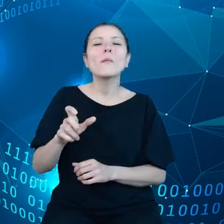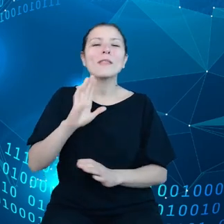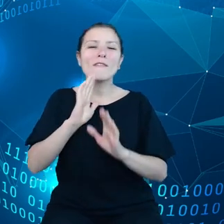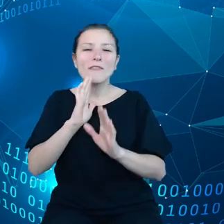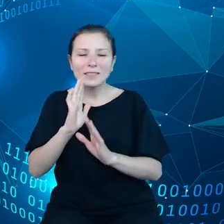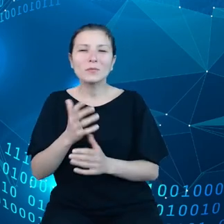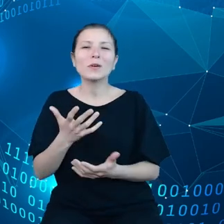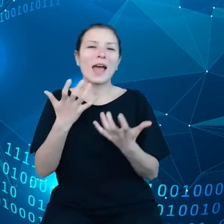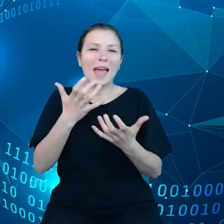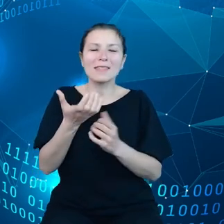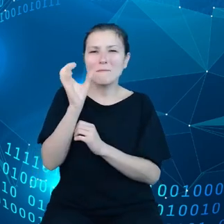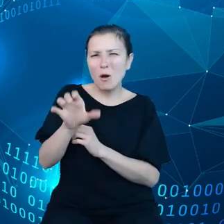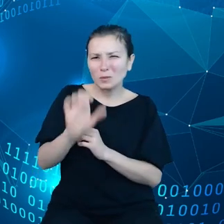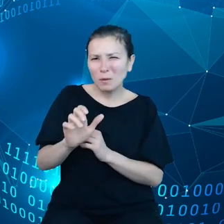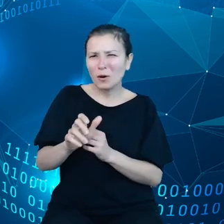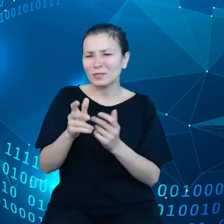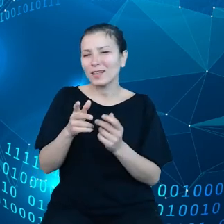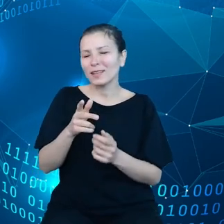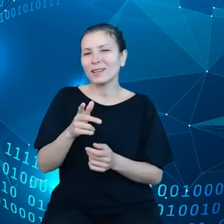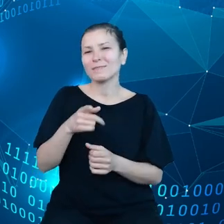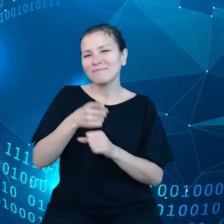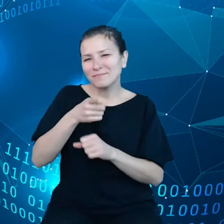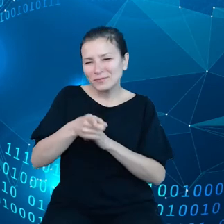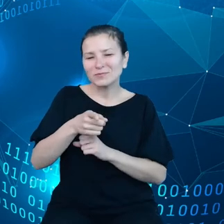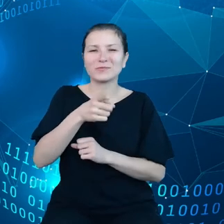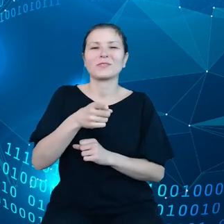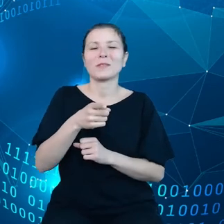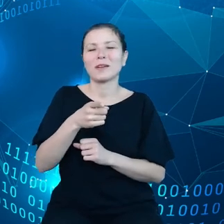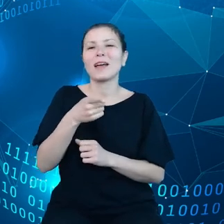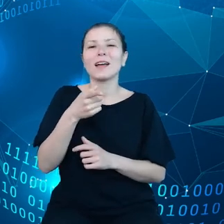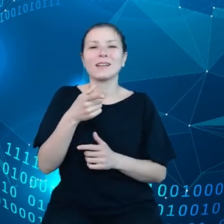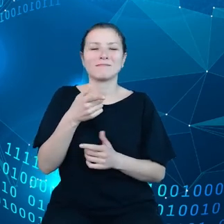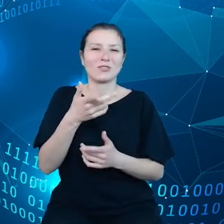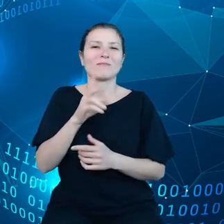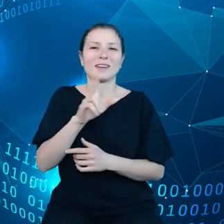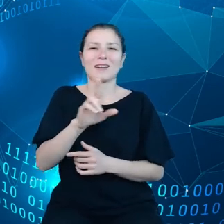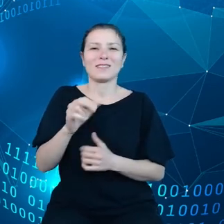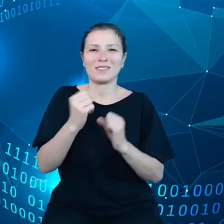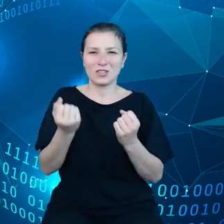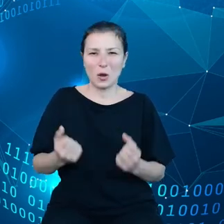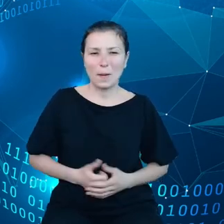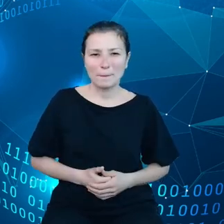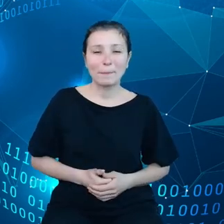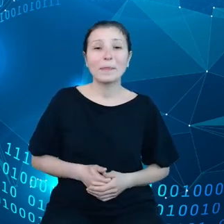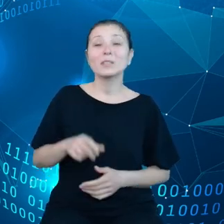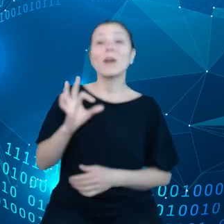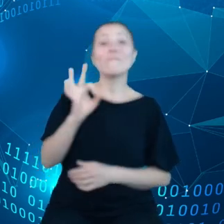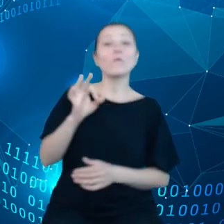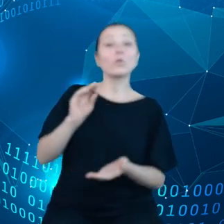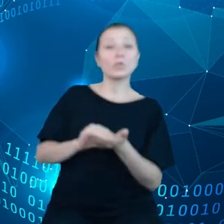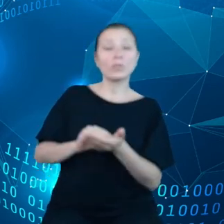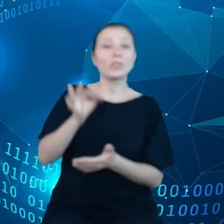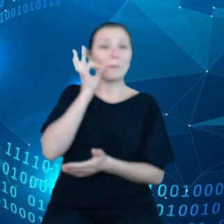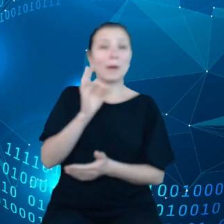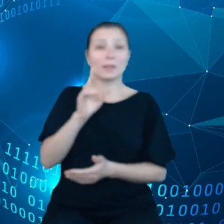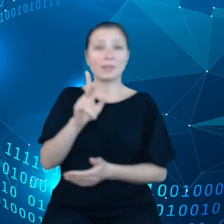która jest wykorzystywana. No to jest doświadczenie pani Stokowskiej. Nie dowiedziała się nic.